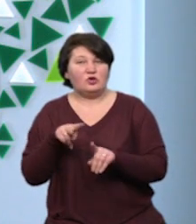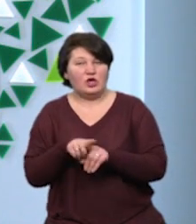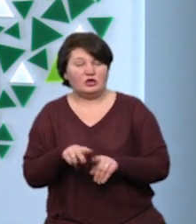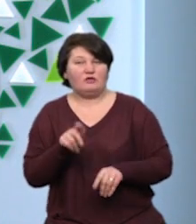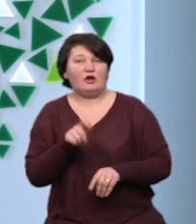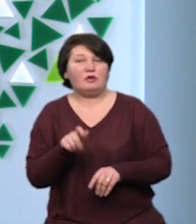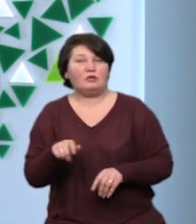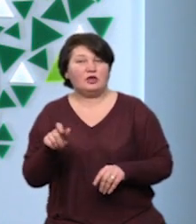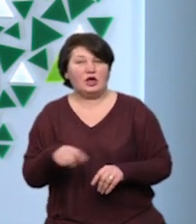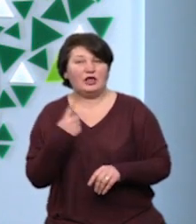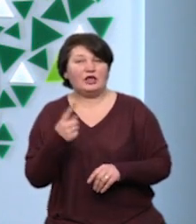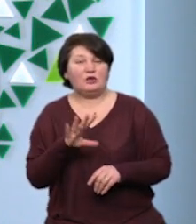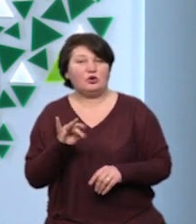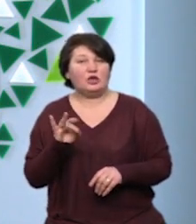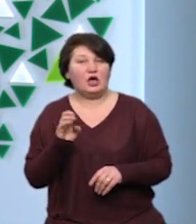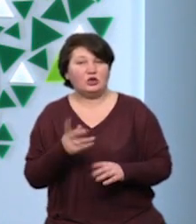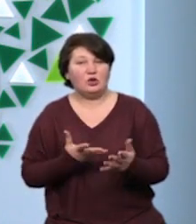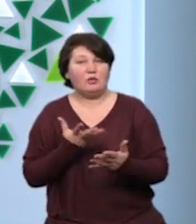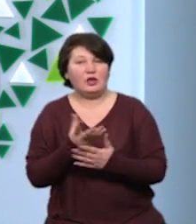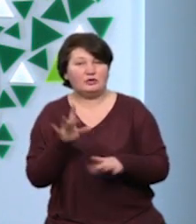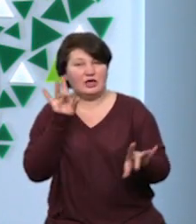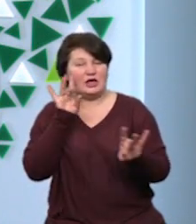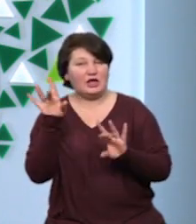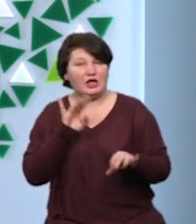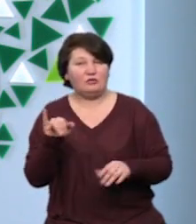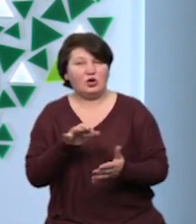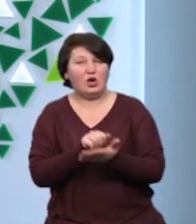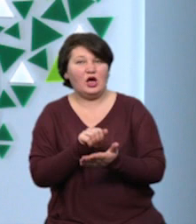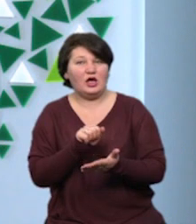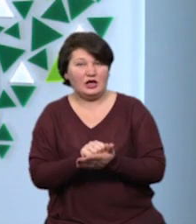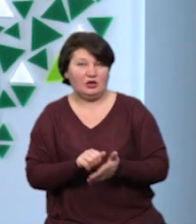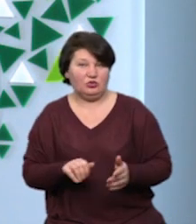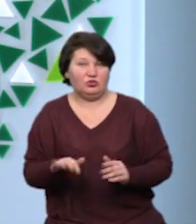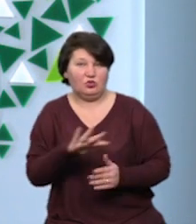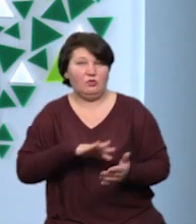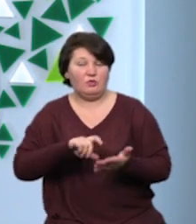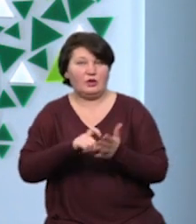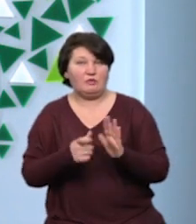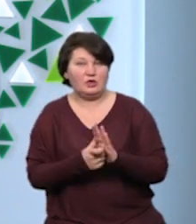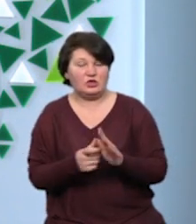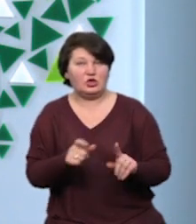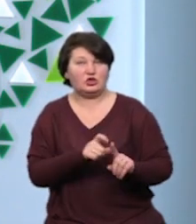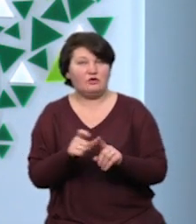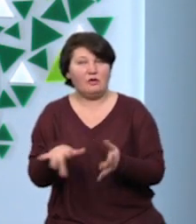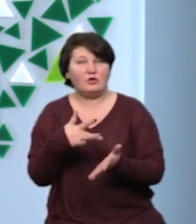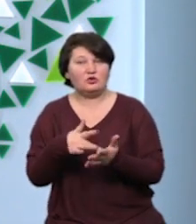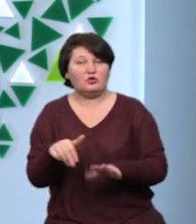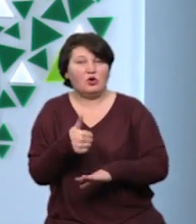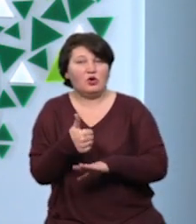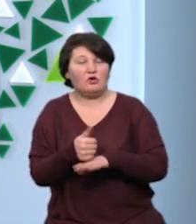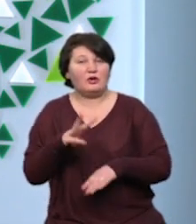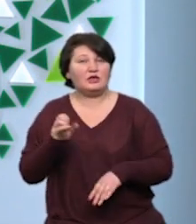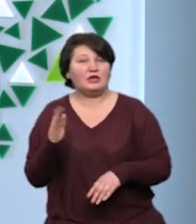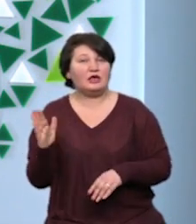Зокрема, єдиного податку, плати за рекламу носії та оренду комунальної власності. За словами міського голови Івана Франківська Руслана